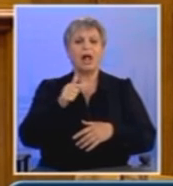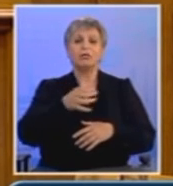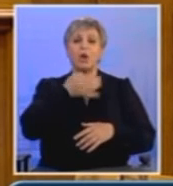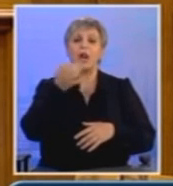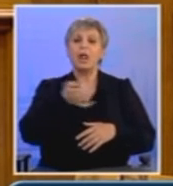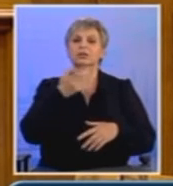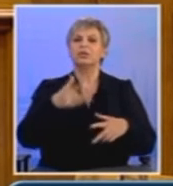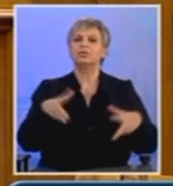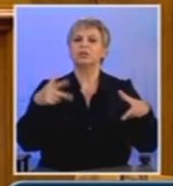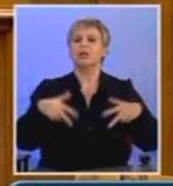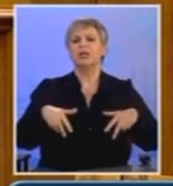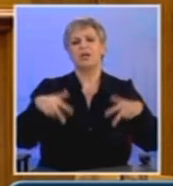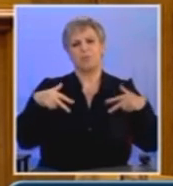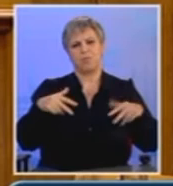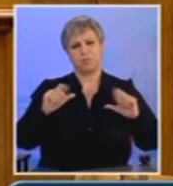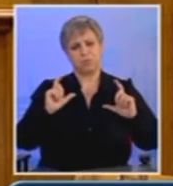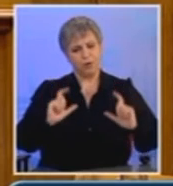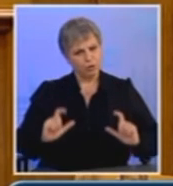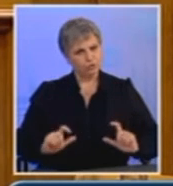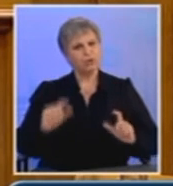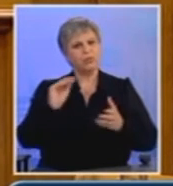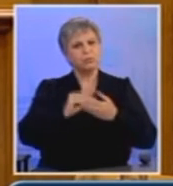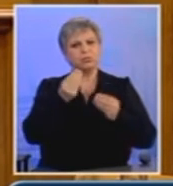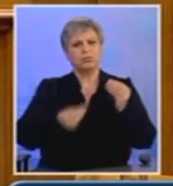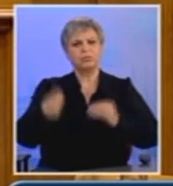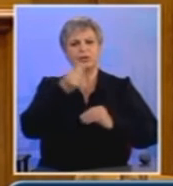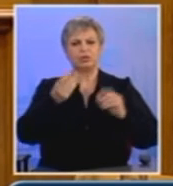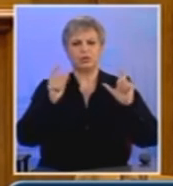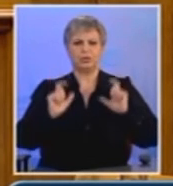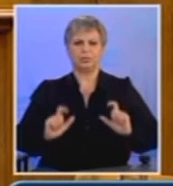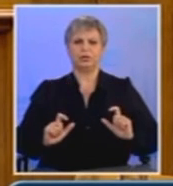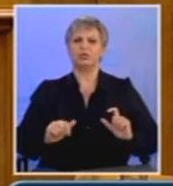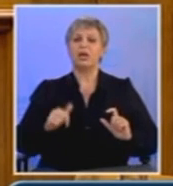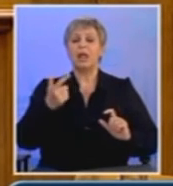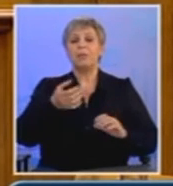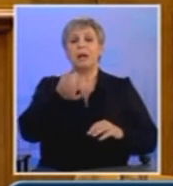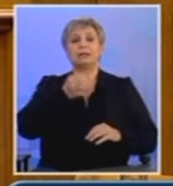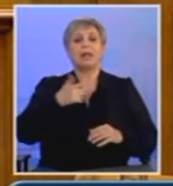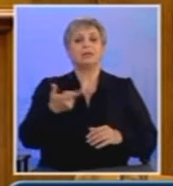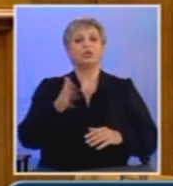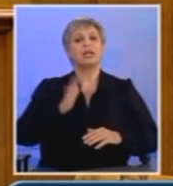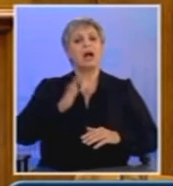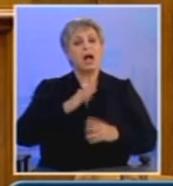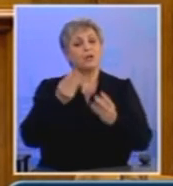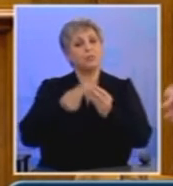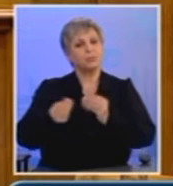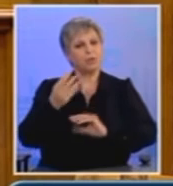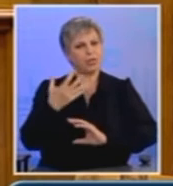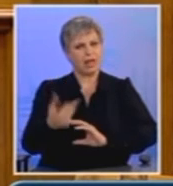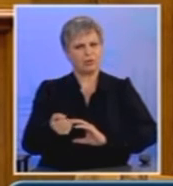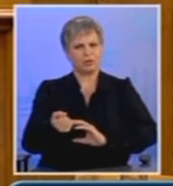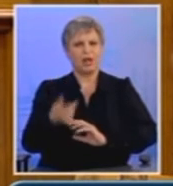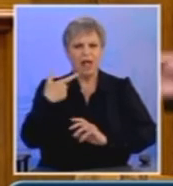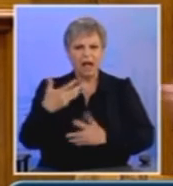των μονοπωλιακών ομήλων ως δρόμο που οδηγεί στη λαϊκή ευημερία. Ποιον κοροϊδεύεται. Η ισχυρή